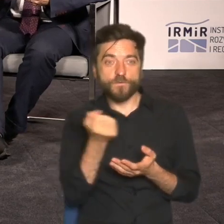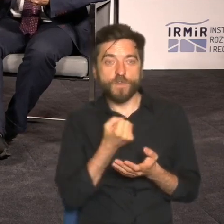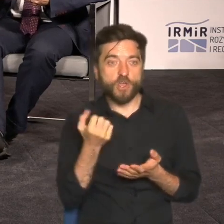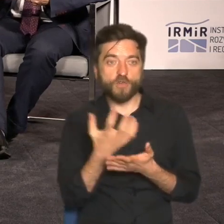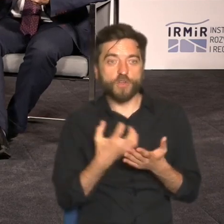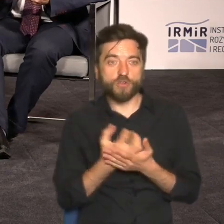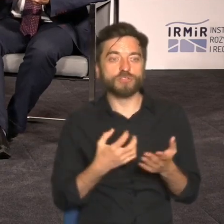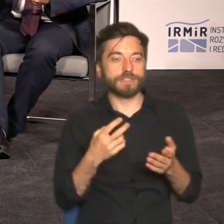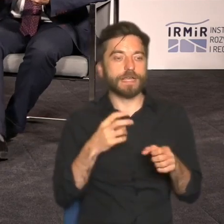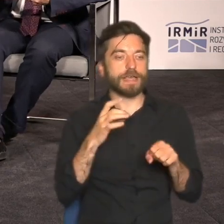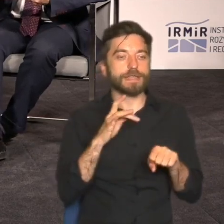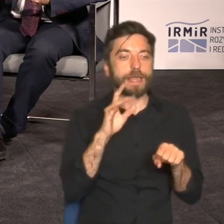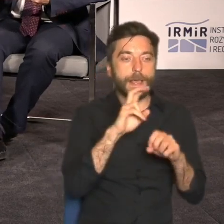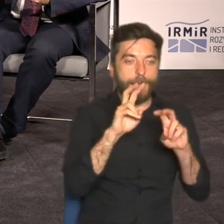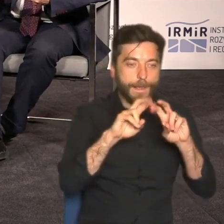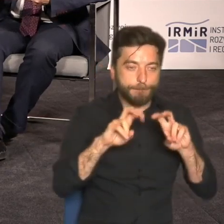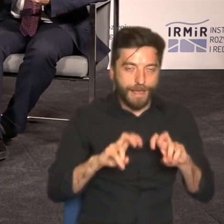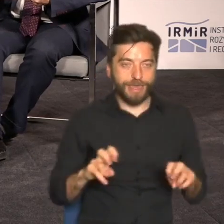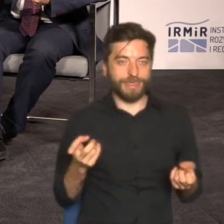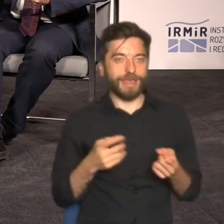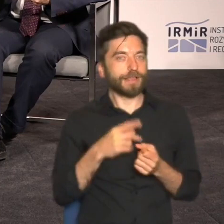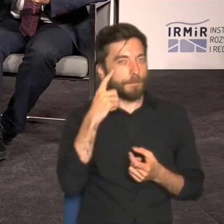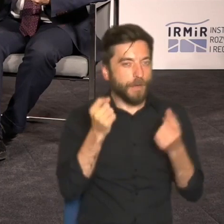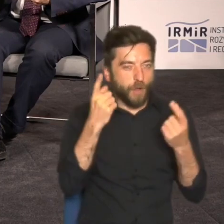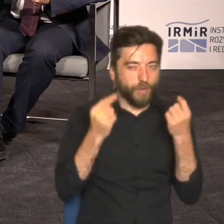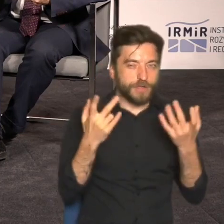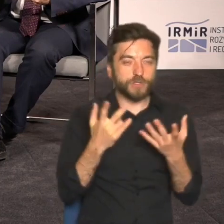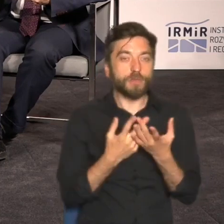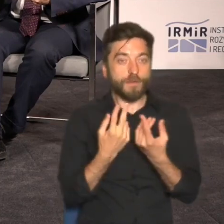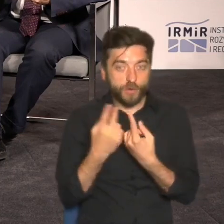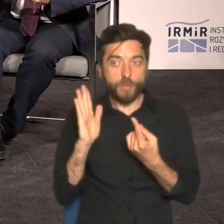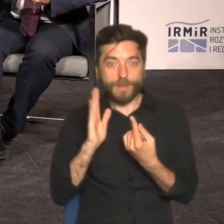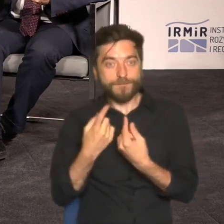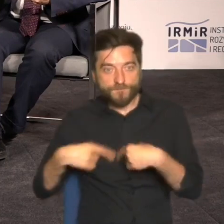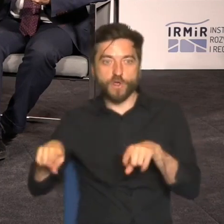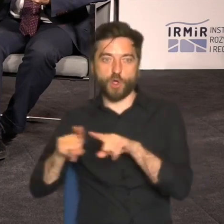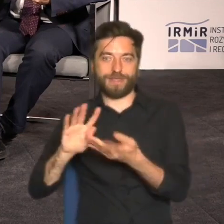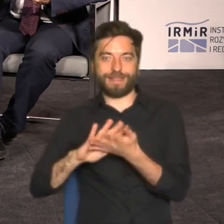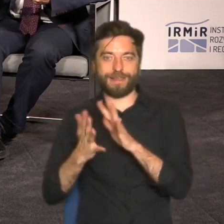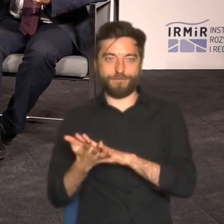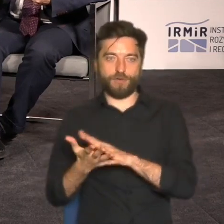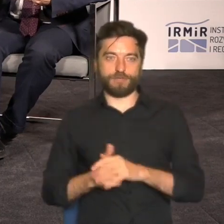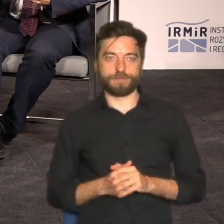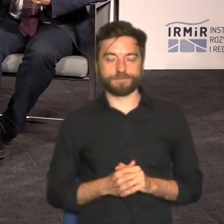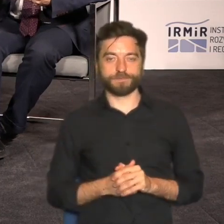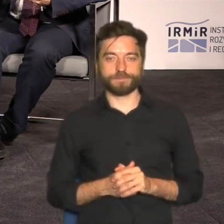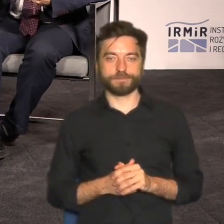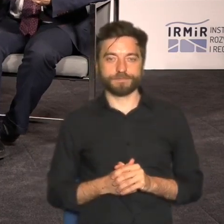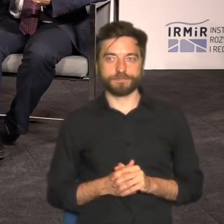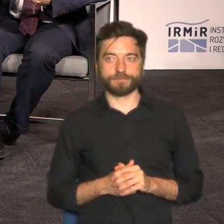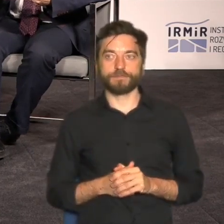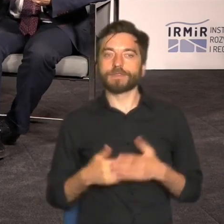wyniki badań te inspiracje do wdrożenia reformy także bardzo